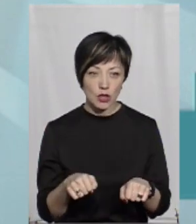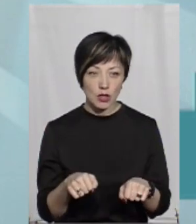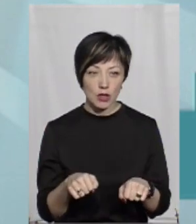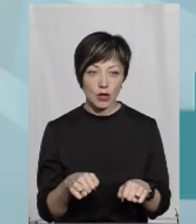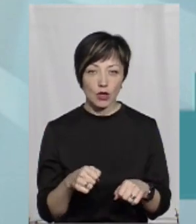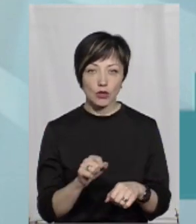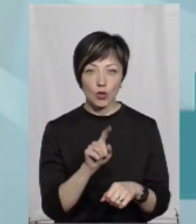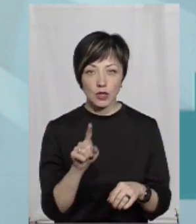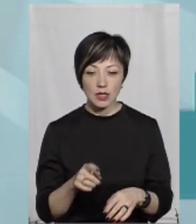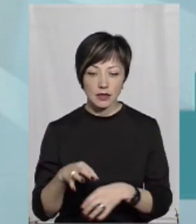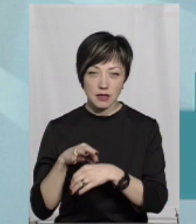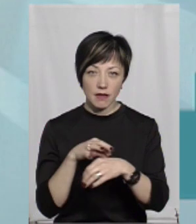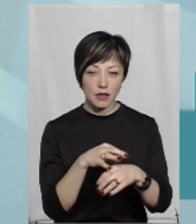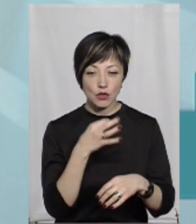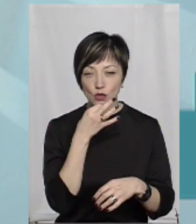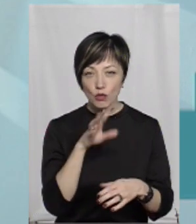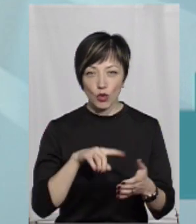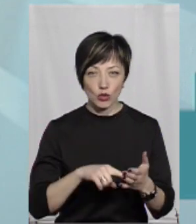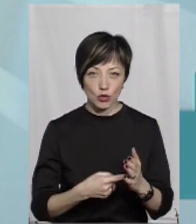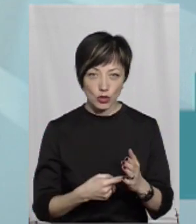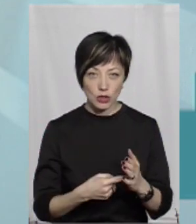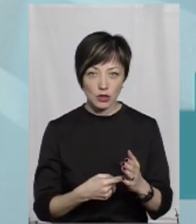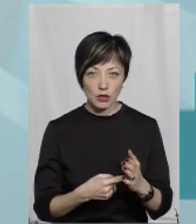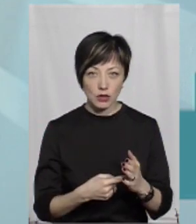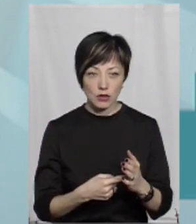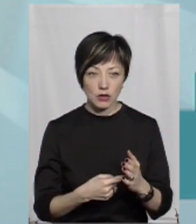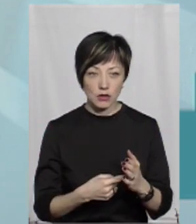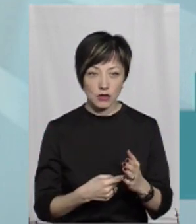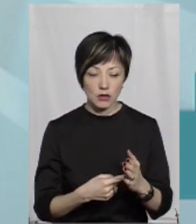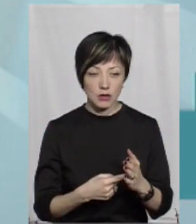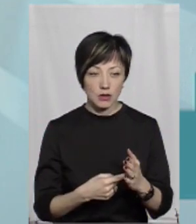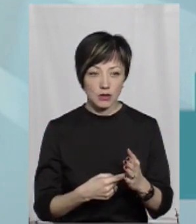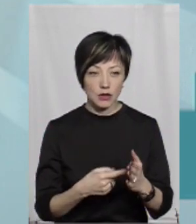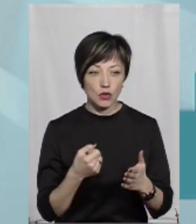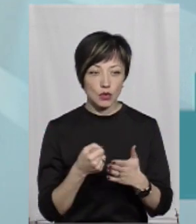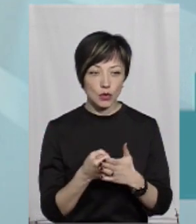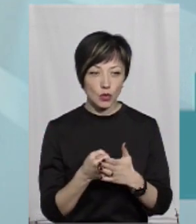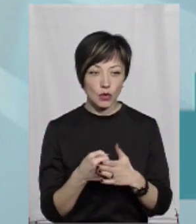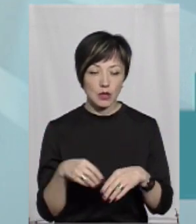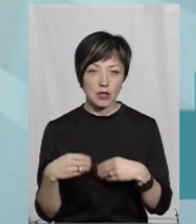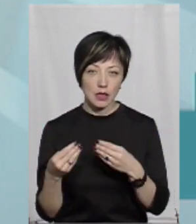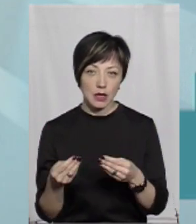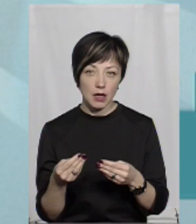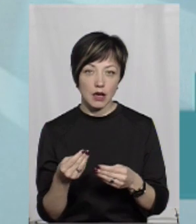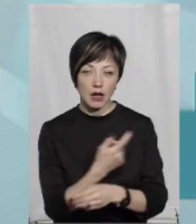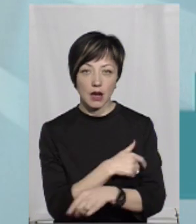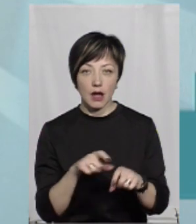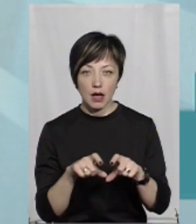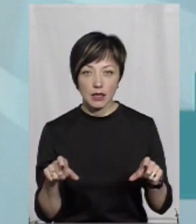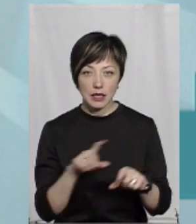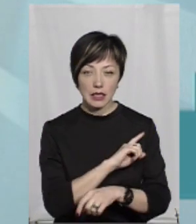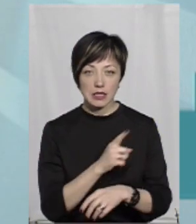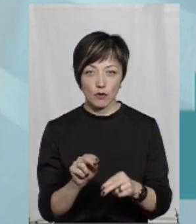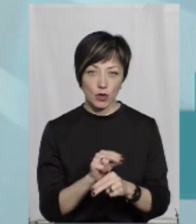години завести з будь-якої точки, віддавної точки до надання лікарні індиційної